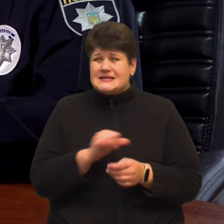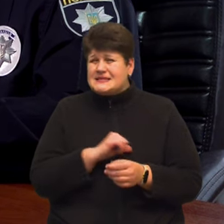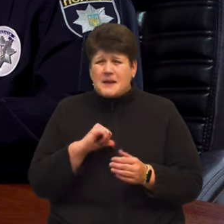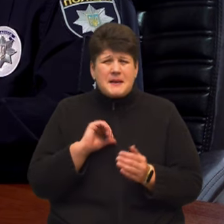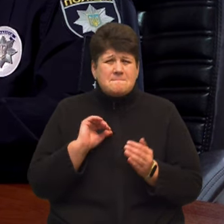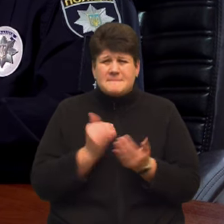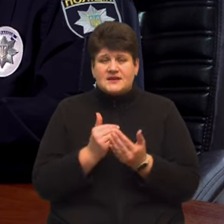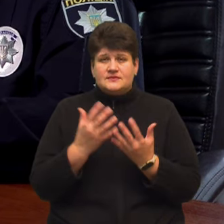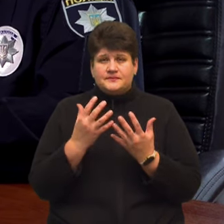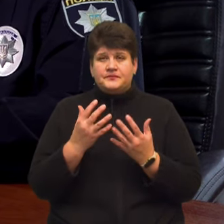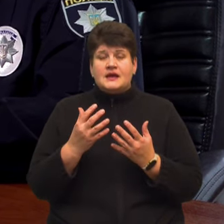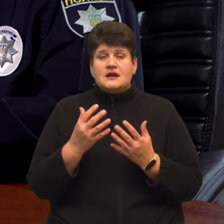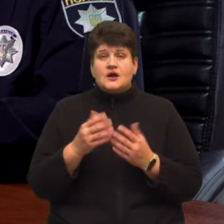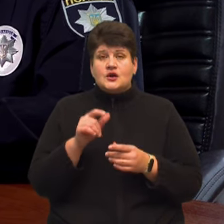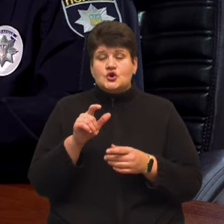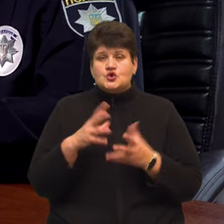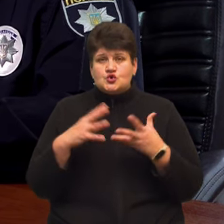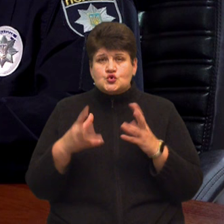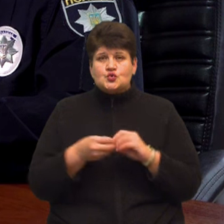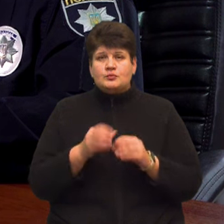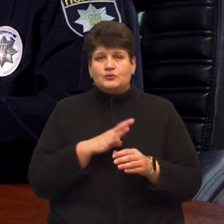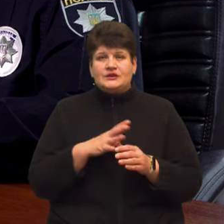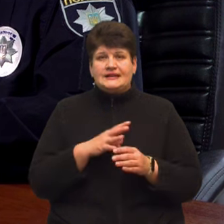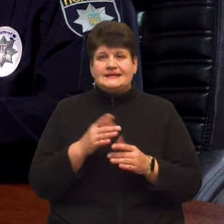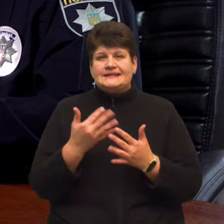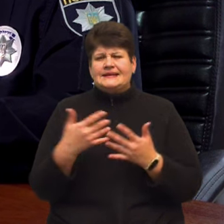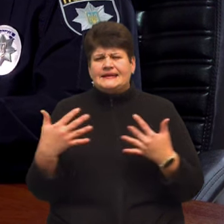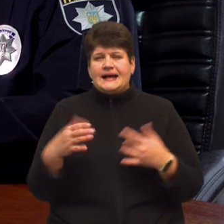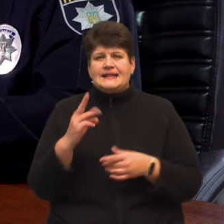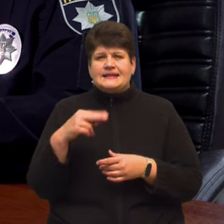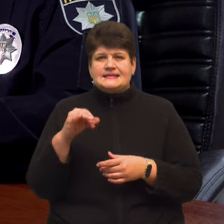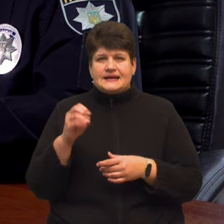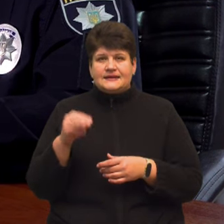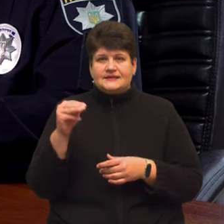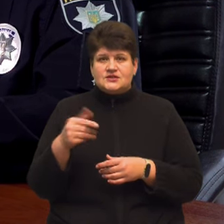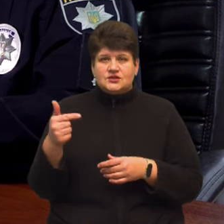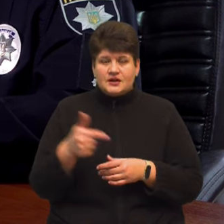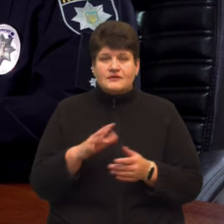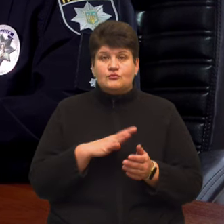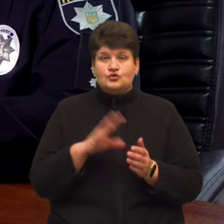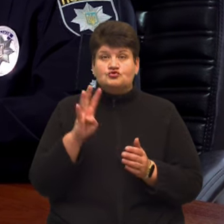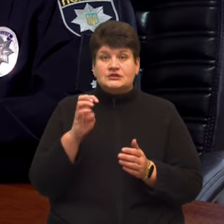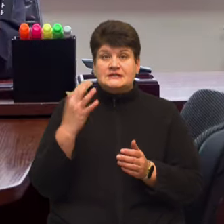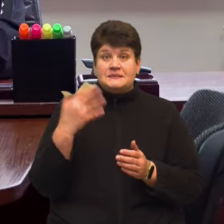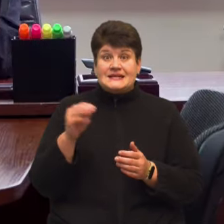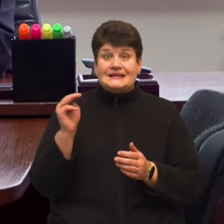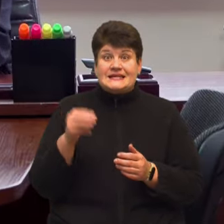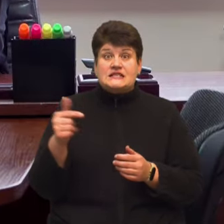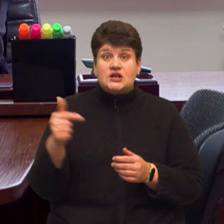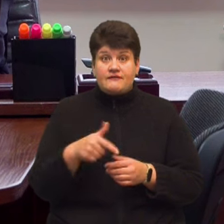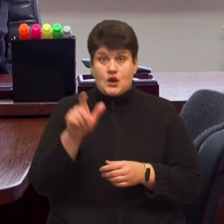Суми там різнилися від декілька десятків тисяч гривень до навіть було і 450 тисяч гривень людина втратила.